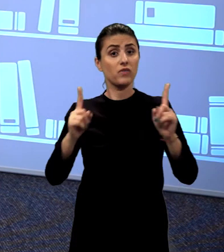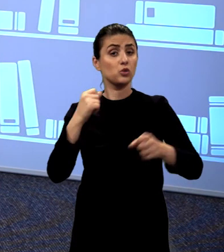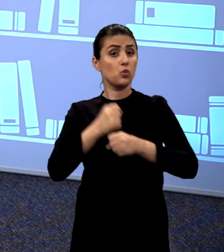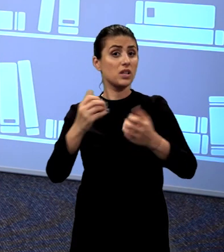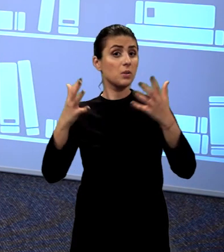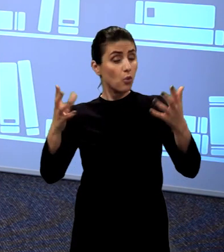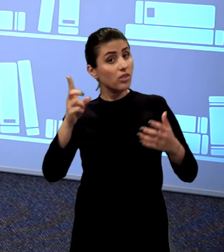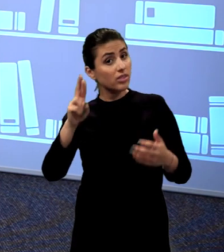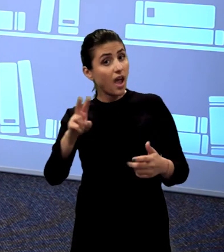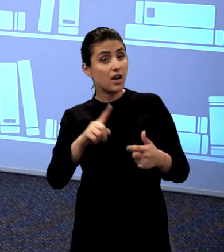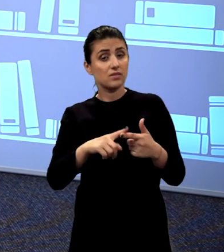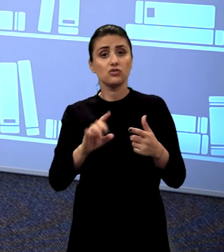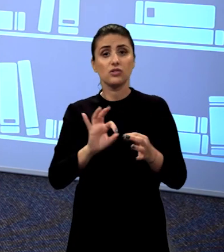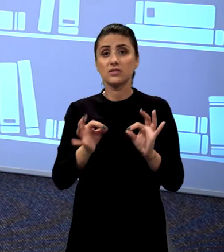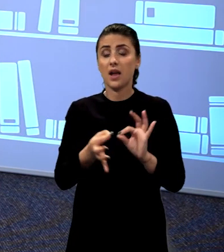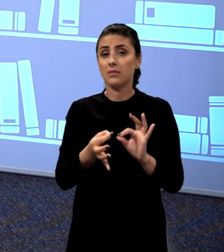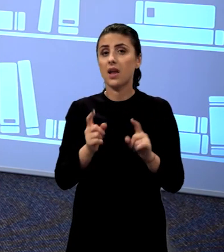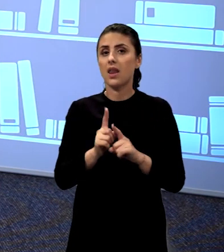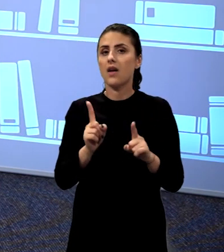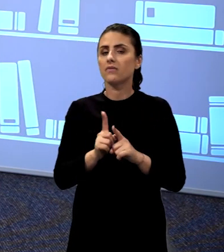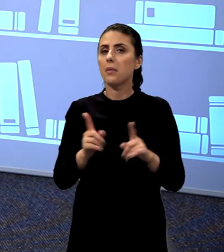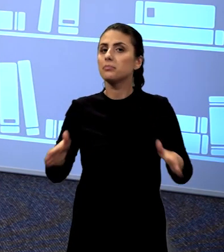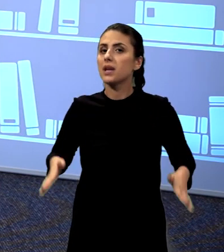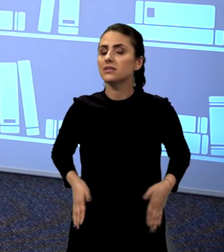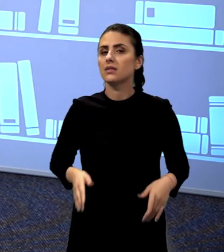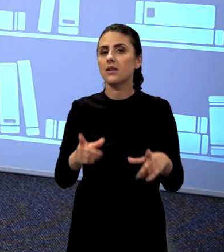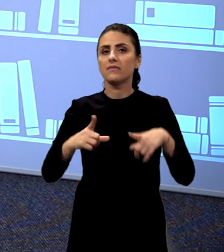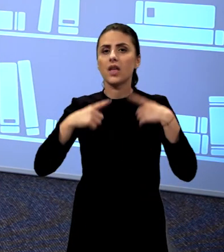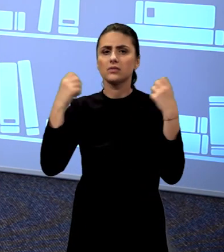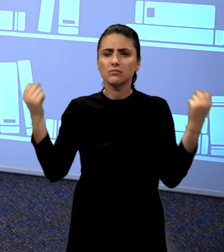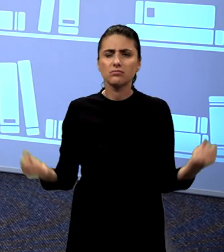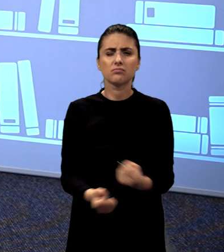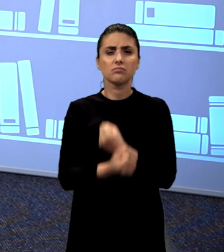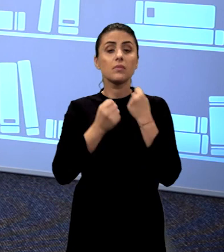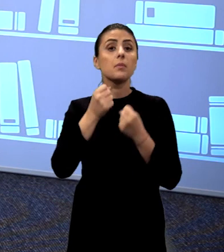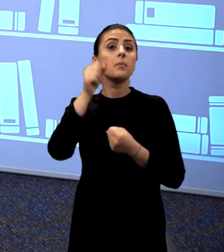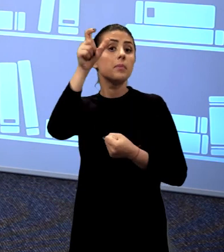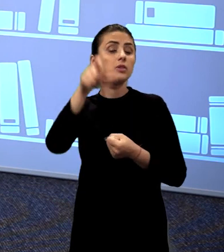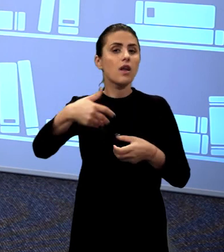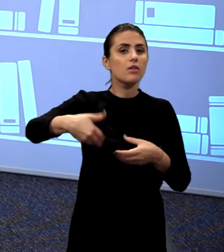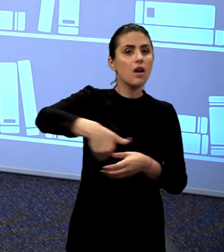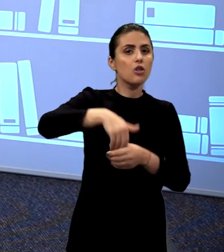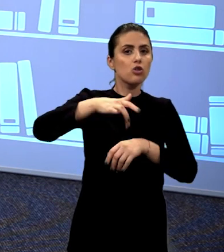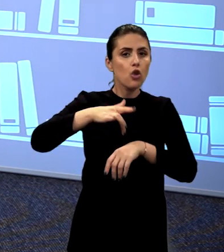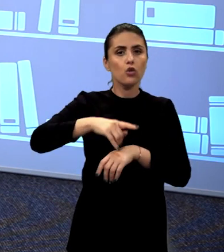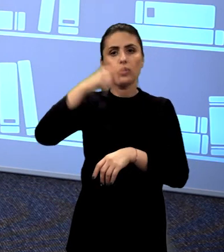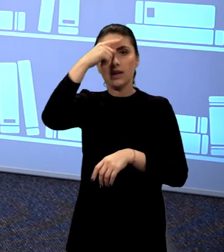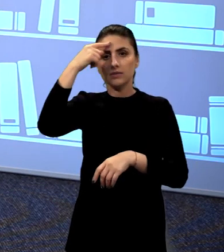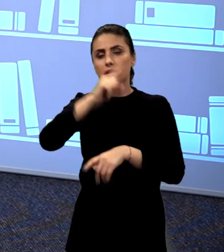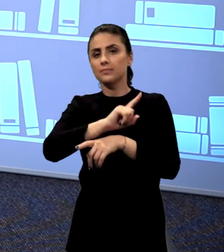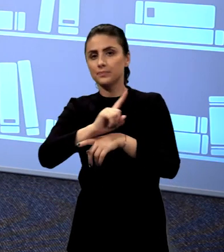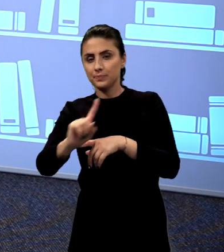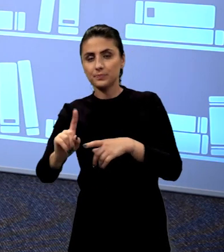multe studii care arată prezența așa numitului burn-out la personalul medical. Extenuarea are